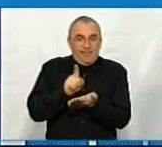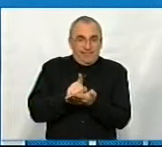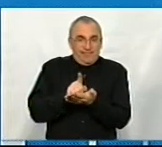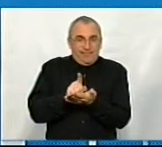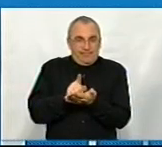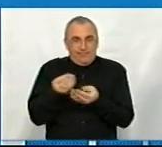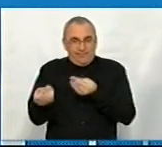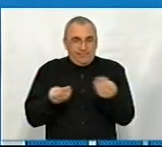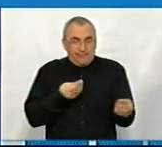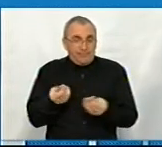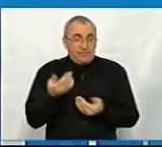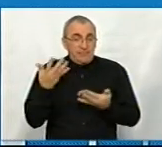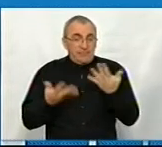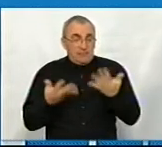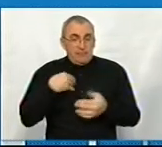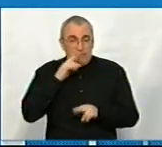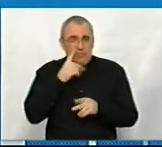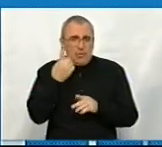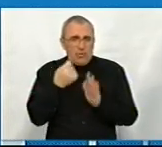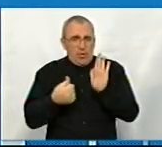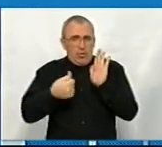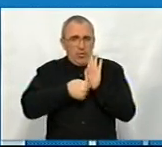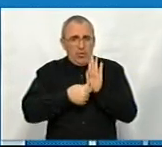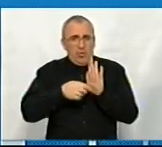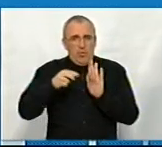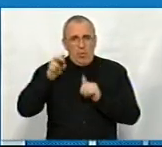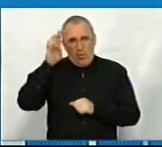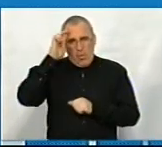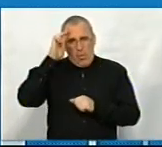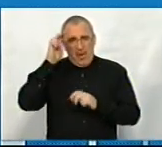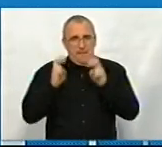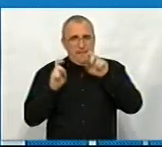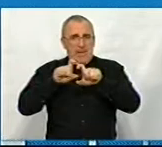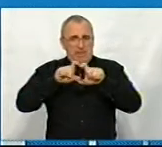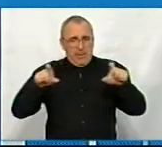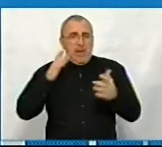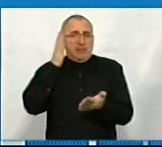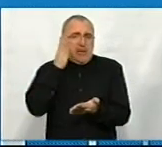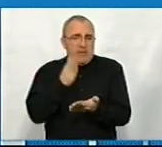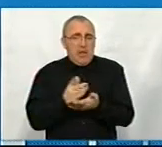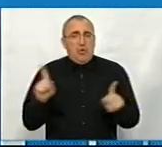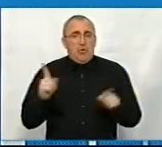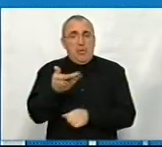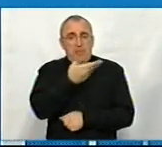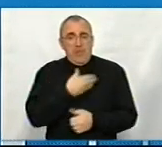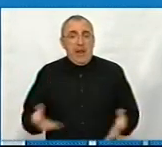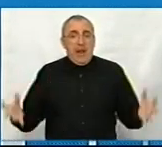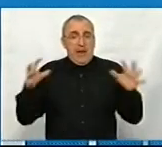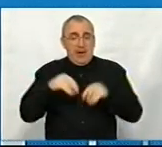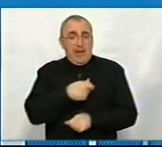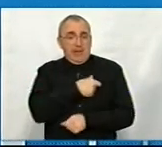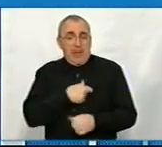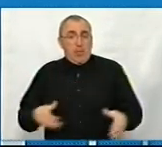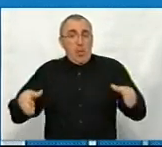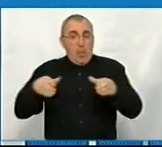наразі, якщо я не помиляюсь, 106 у нас комунальних підприємств є, і я думаю, що ми разом з депутатським